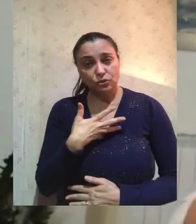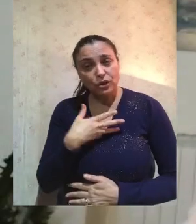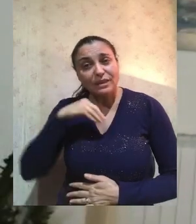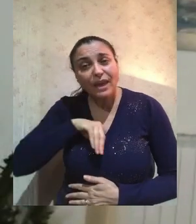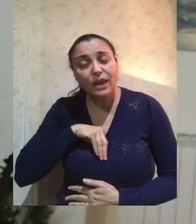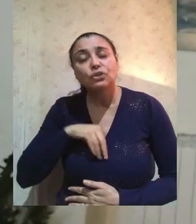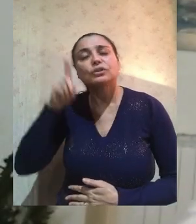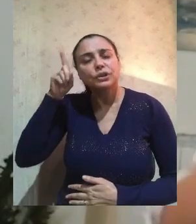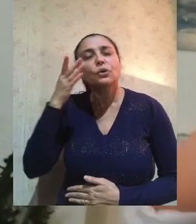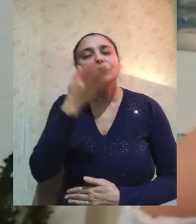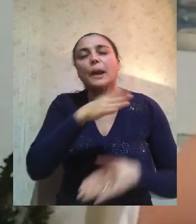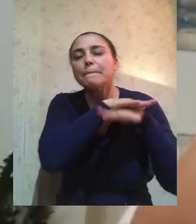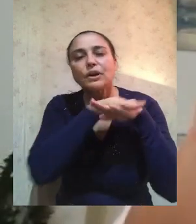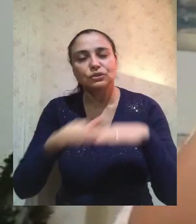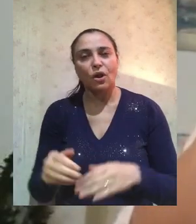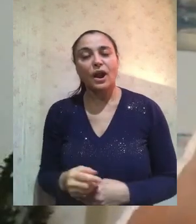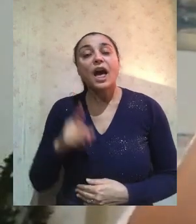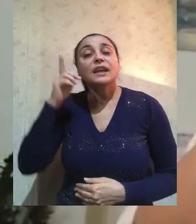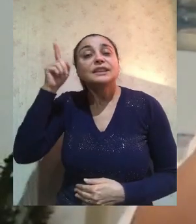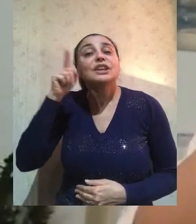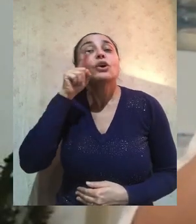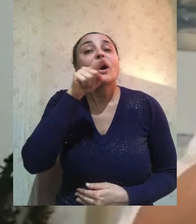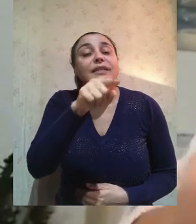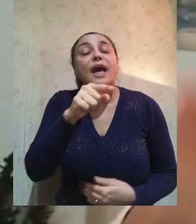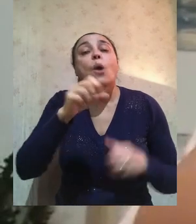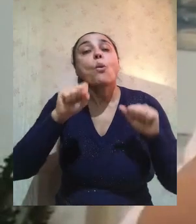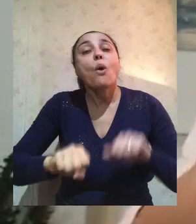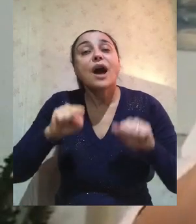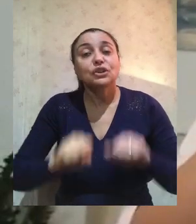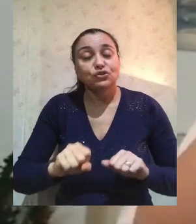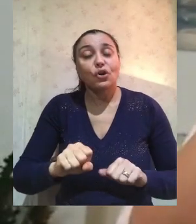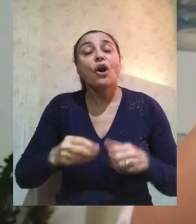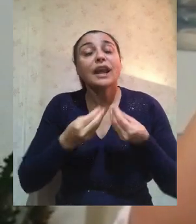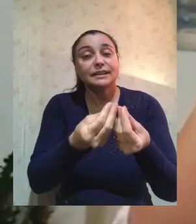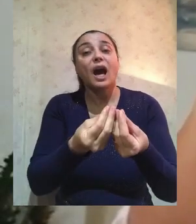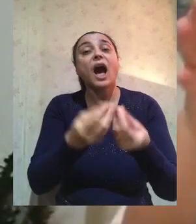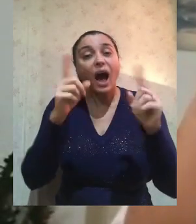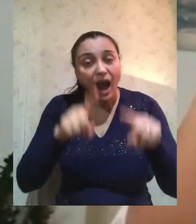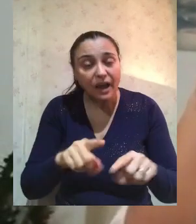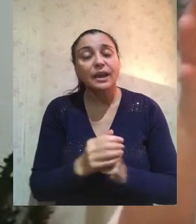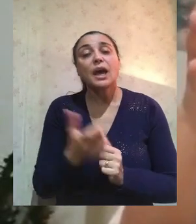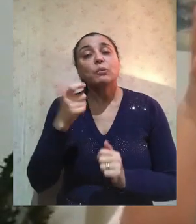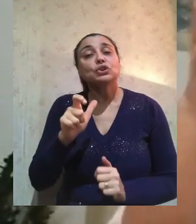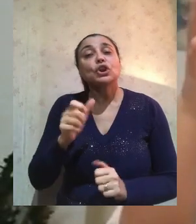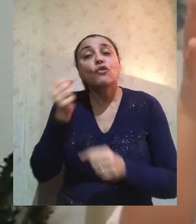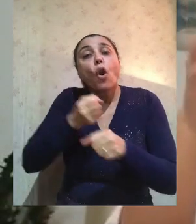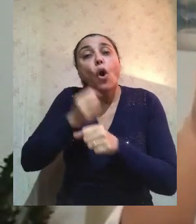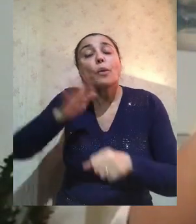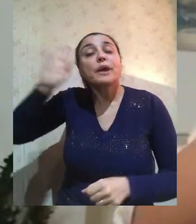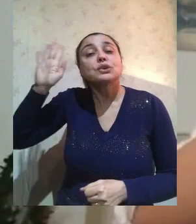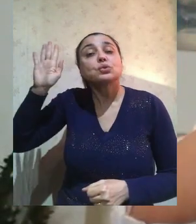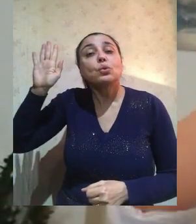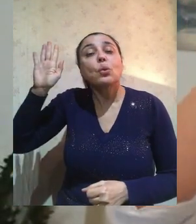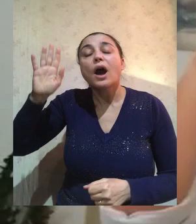affligge il Signore ti perdonerà ma guarirà anche il tuo corpo perché l'opera che il Signore vuole fare per ciascuno